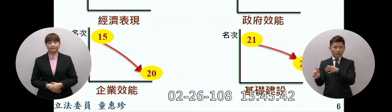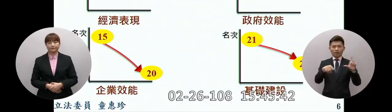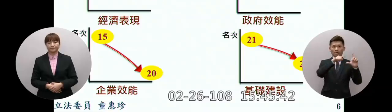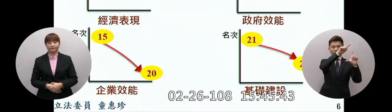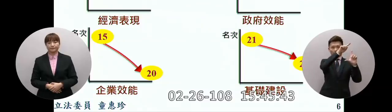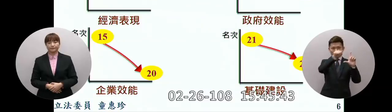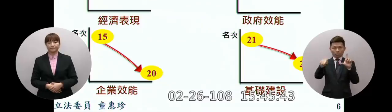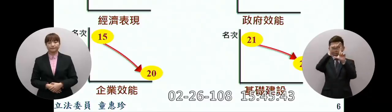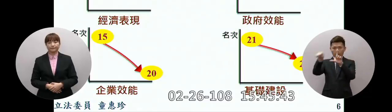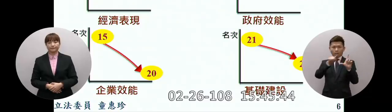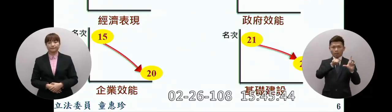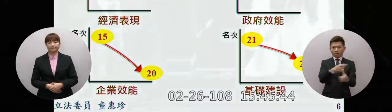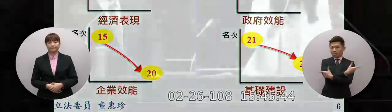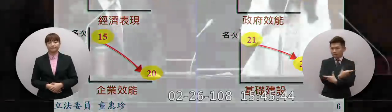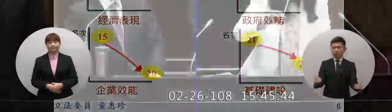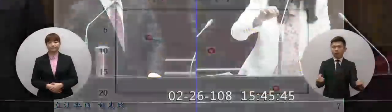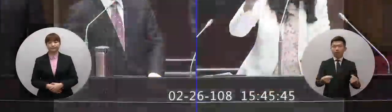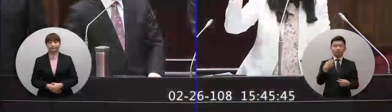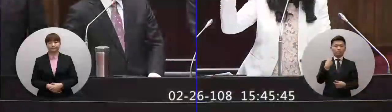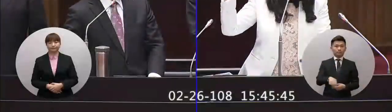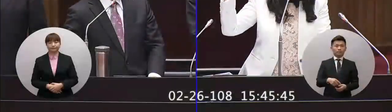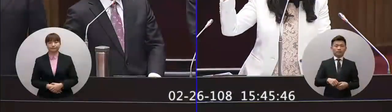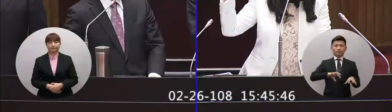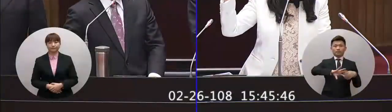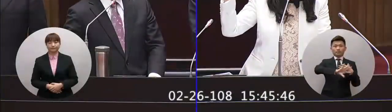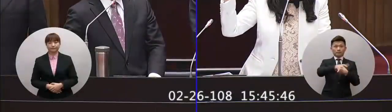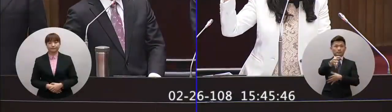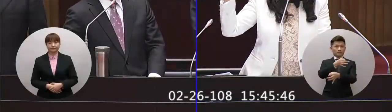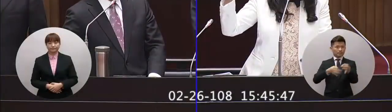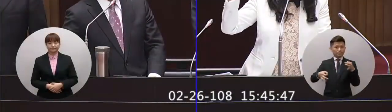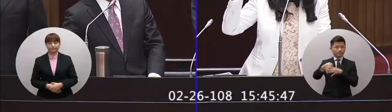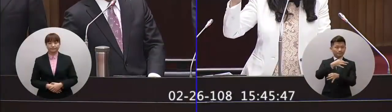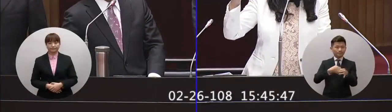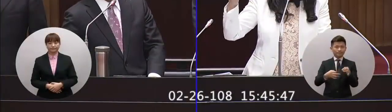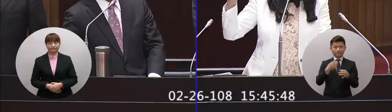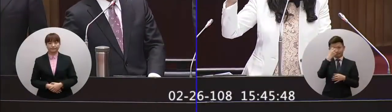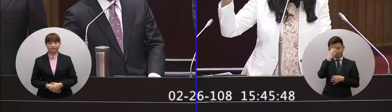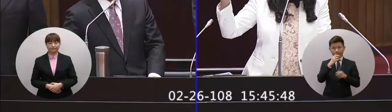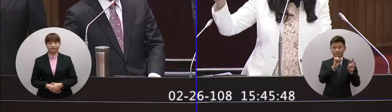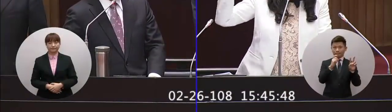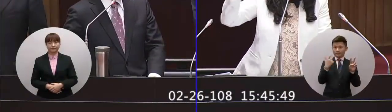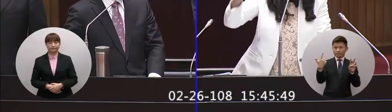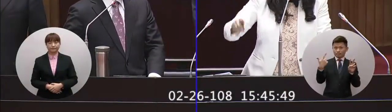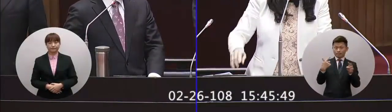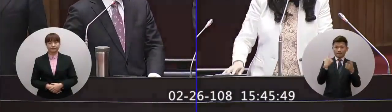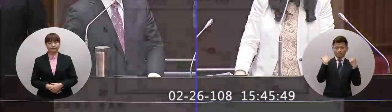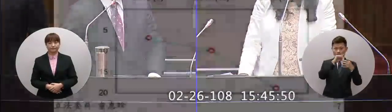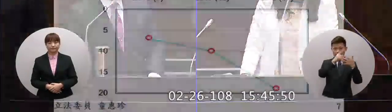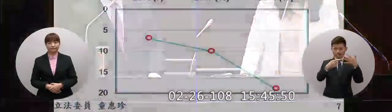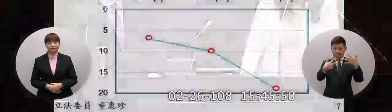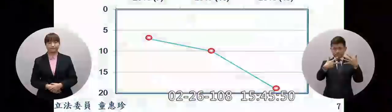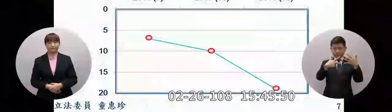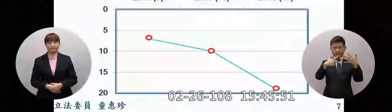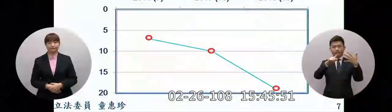都是大批下滑大批下滑甚至於我們從國際貿易的項目來看我們從2016年的第七名重衰到